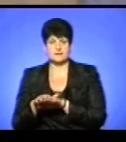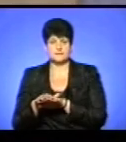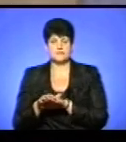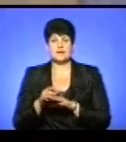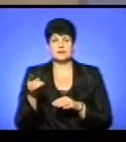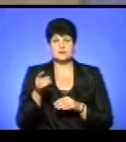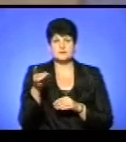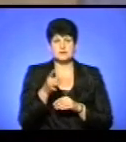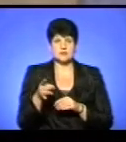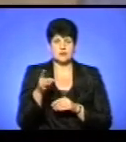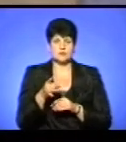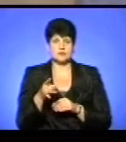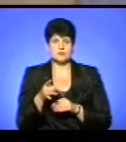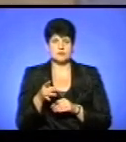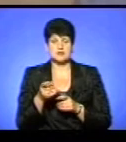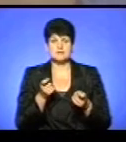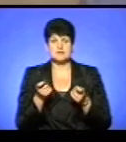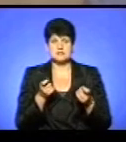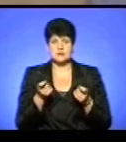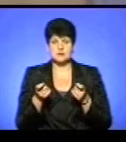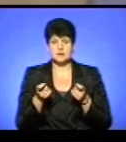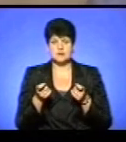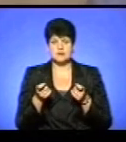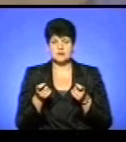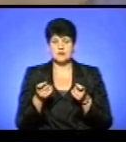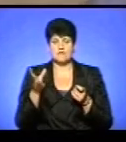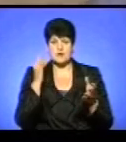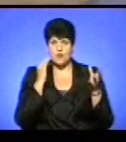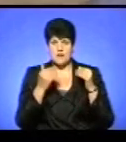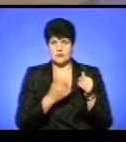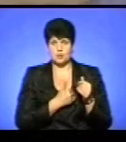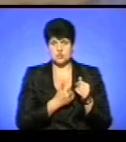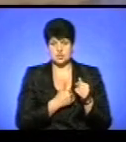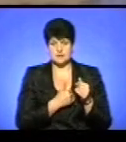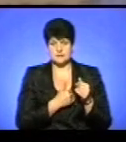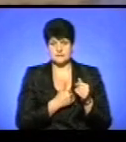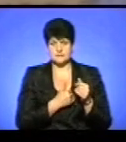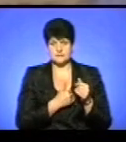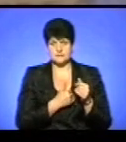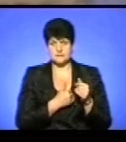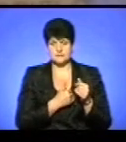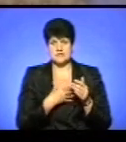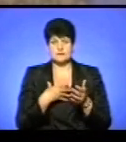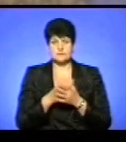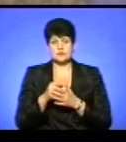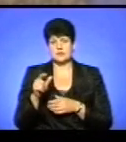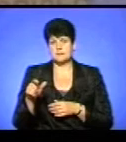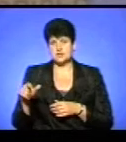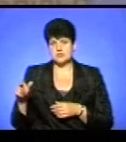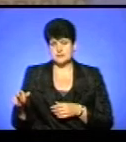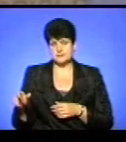Тернопільський район, спільно з Тернопільською районною адміністрацією, врахували побажання своїх мешканців